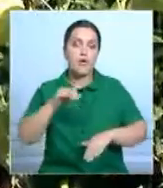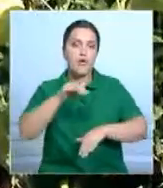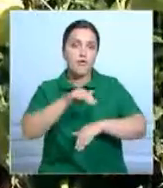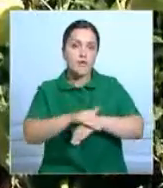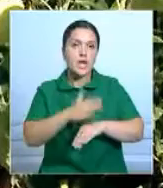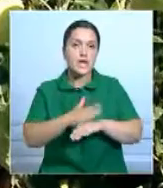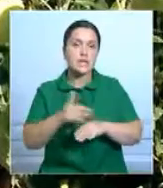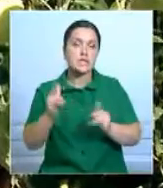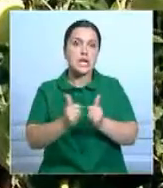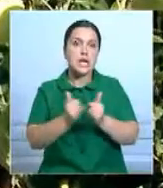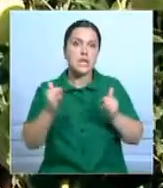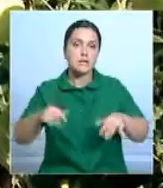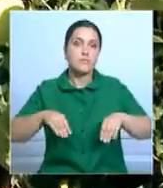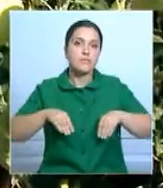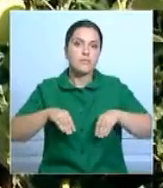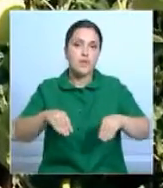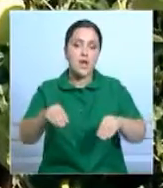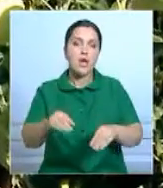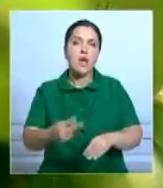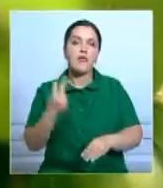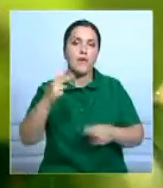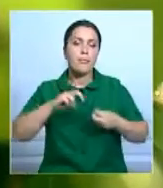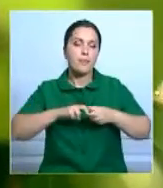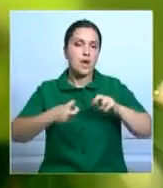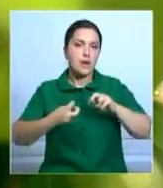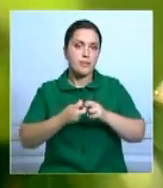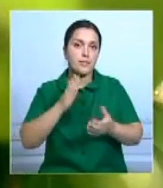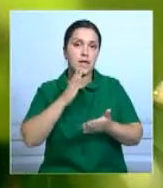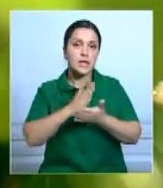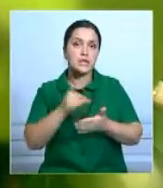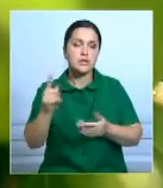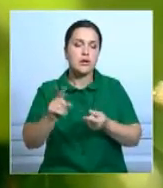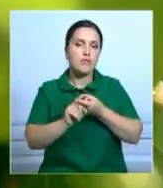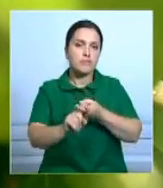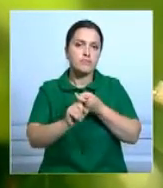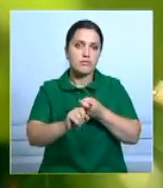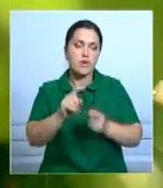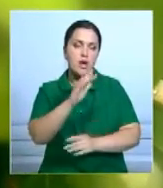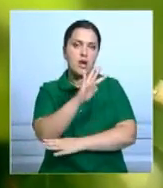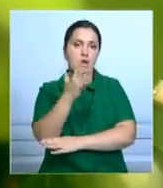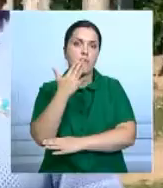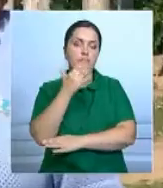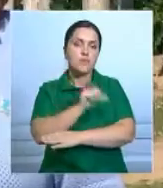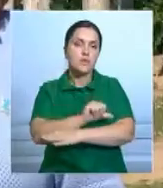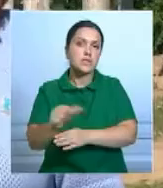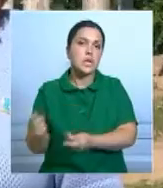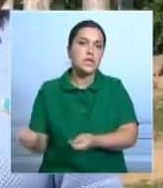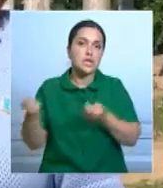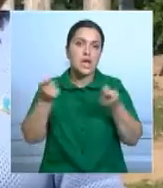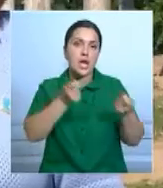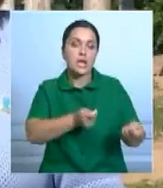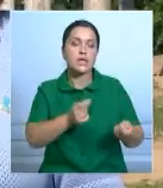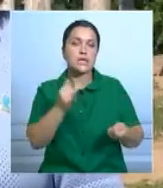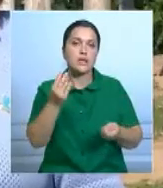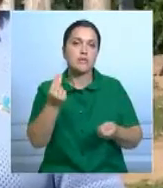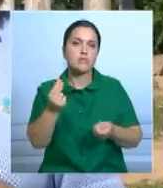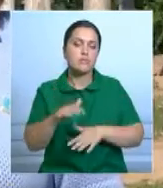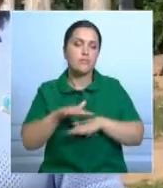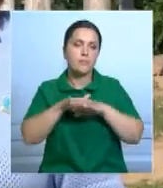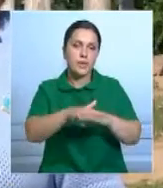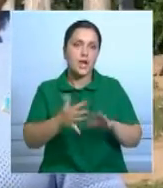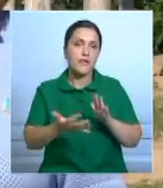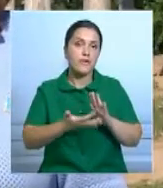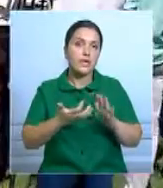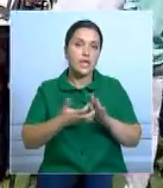выяснилось, развитие плодово-ягодных хозяйств тормозят две проблемы – инфицированные вирусами заграничной яблони и нерешенный вопрос субсидирования.